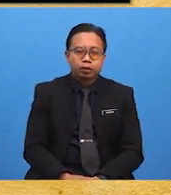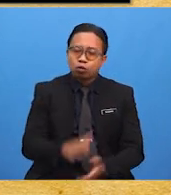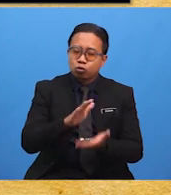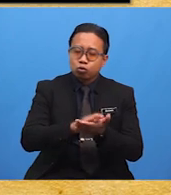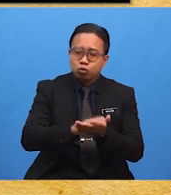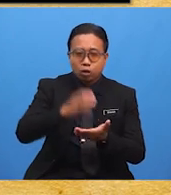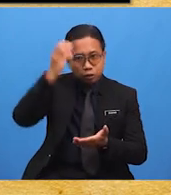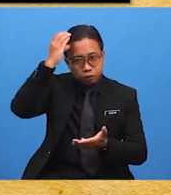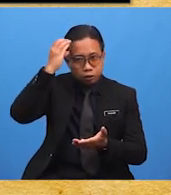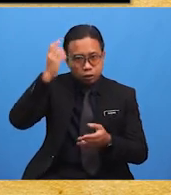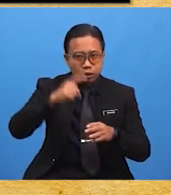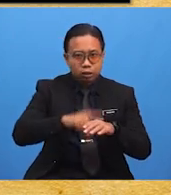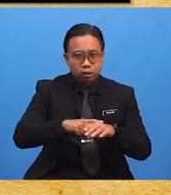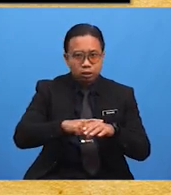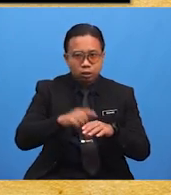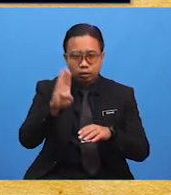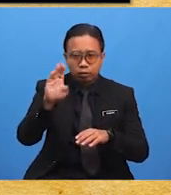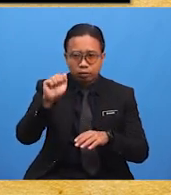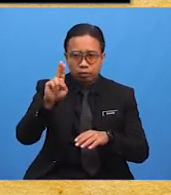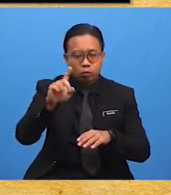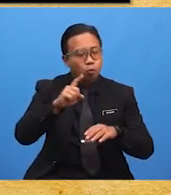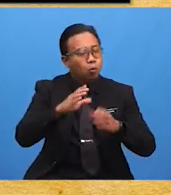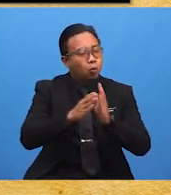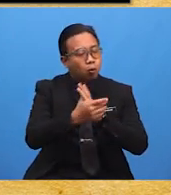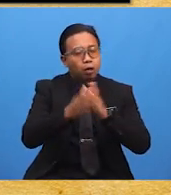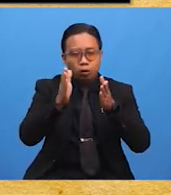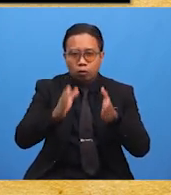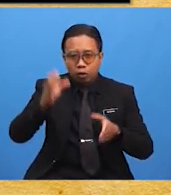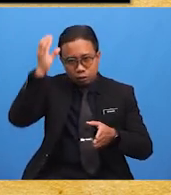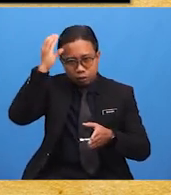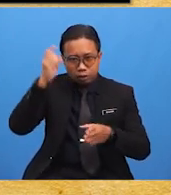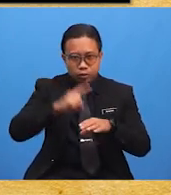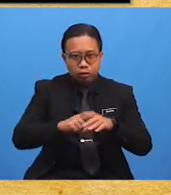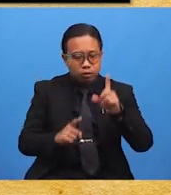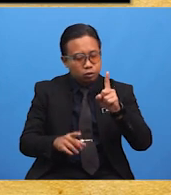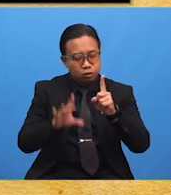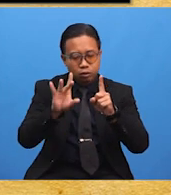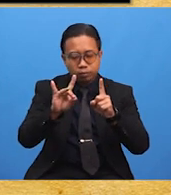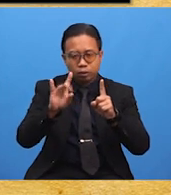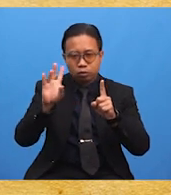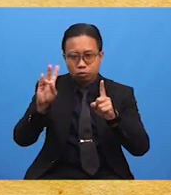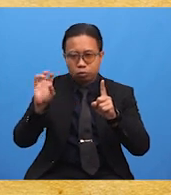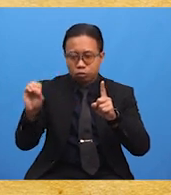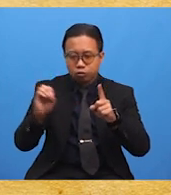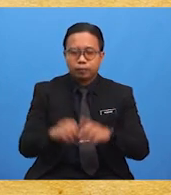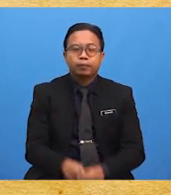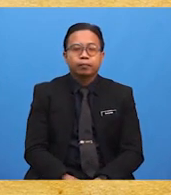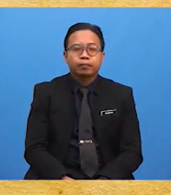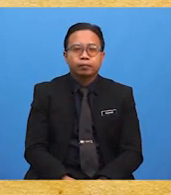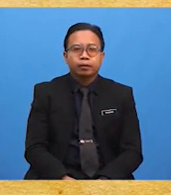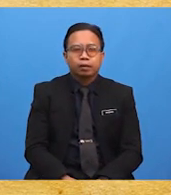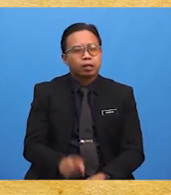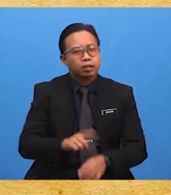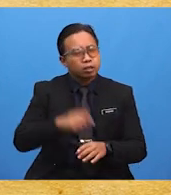ditubuhkan dibahu oleh orang Cina pada tahun 1870. Keadaan di